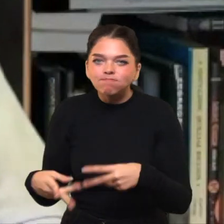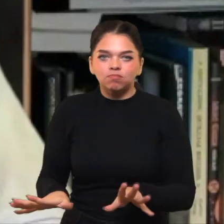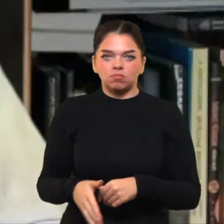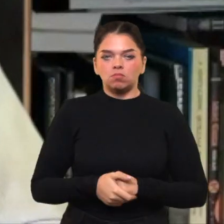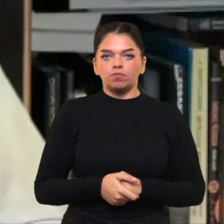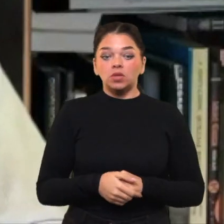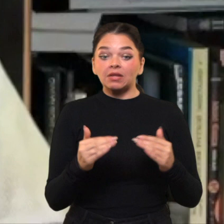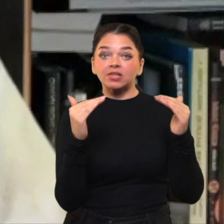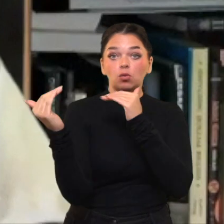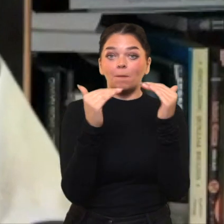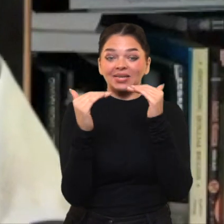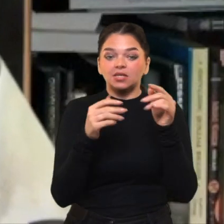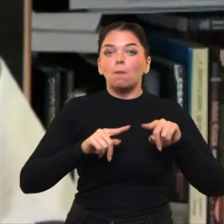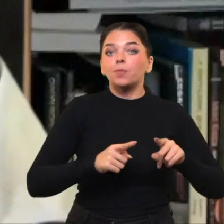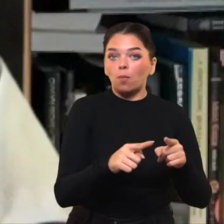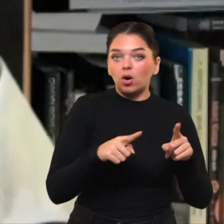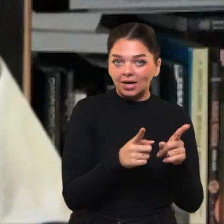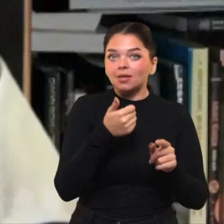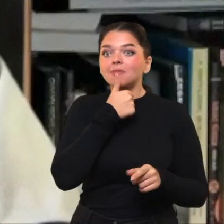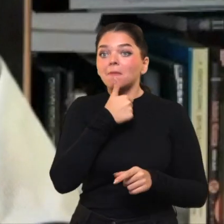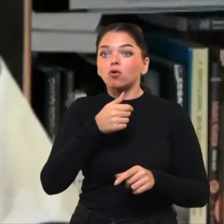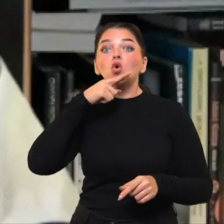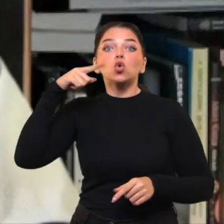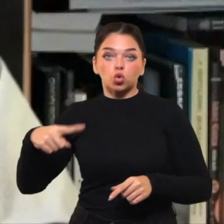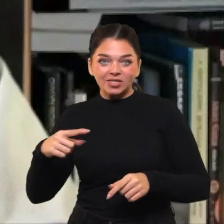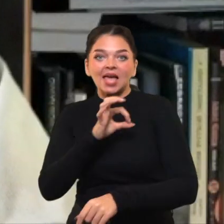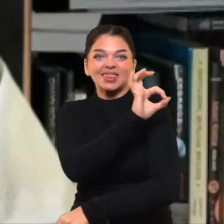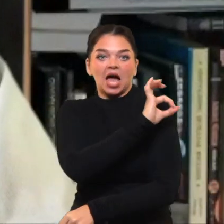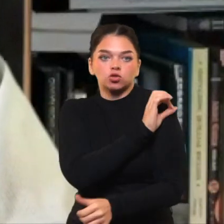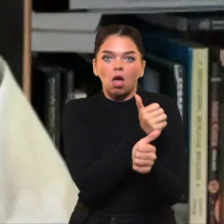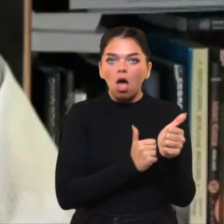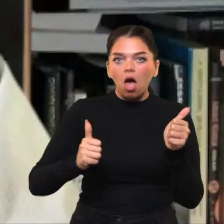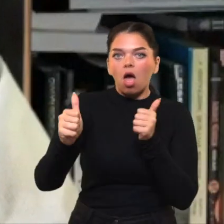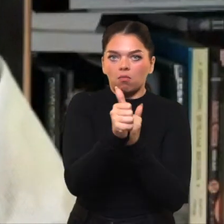lygintume su Geblėso propagandą, tai jie perspivė nacistus.